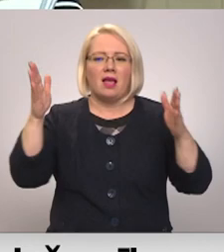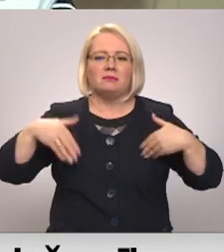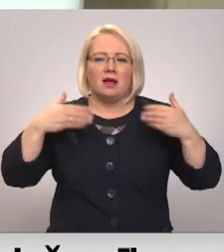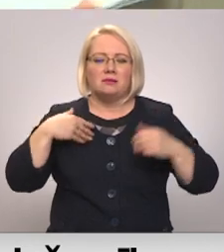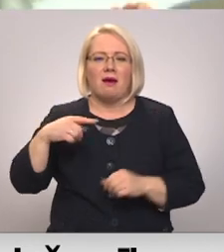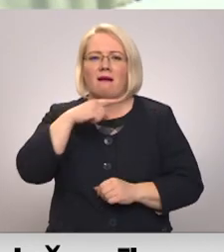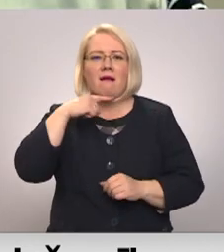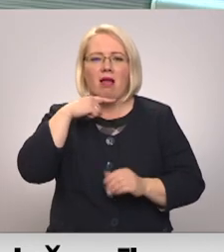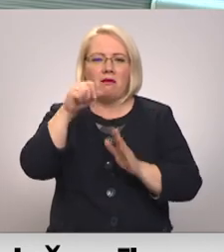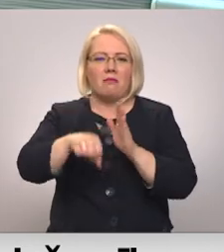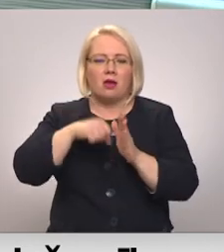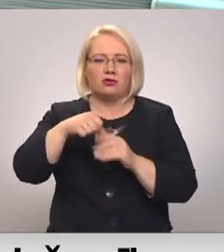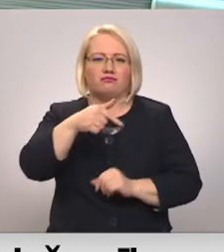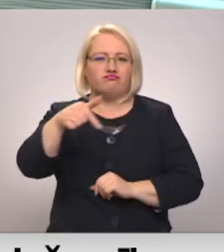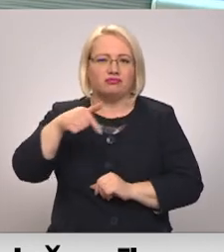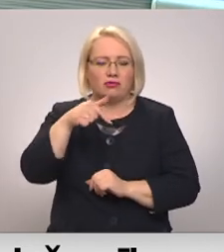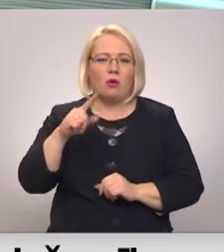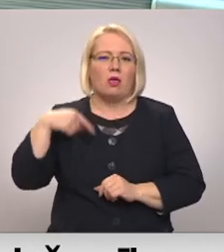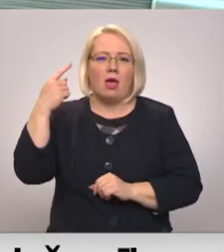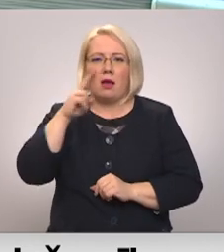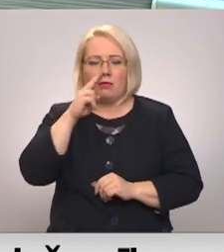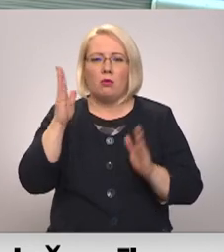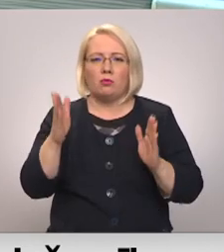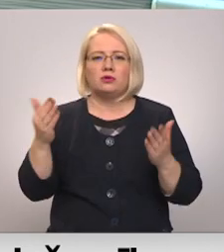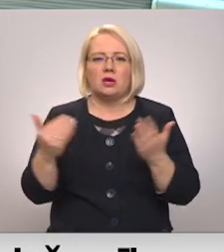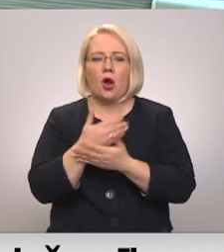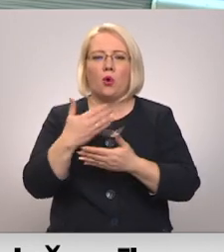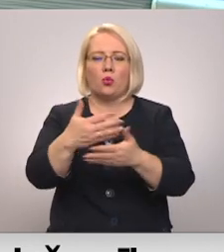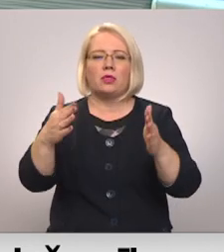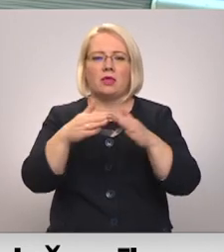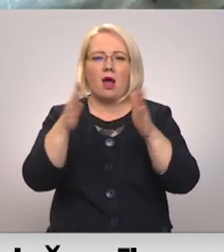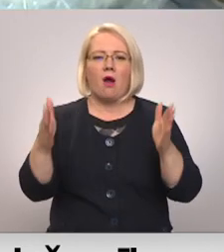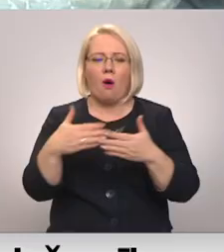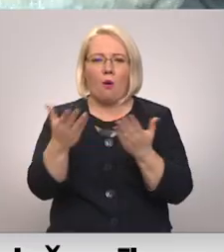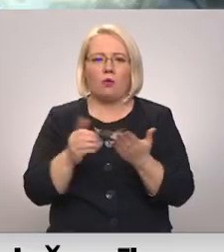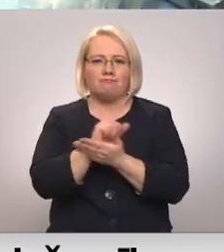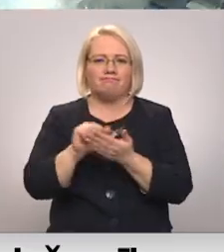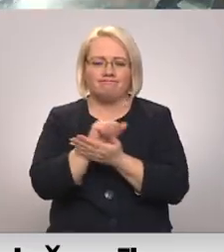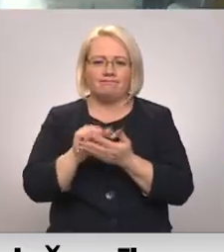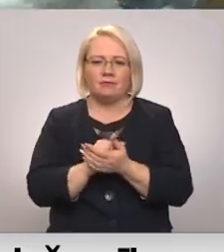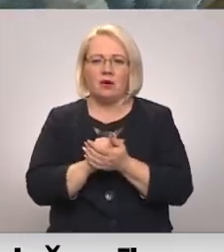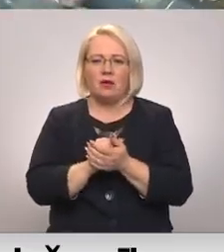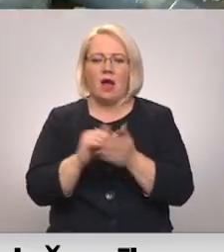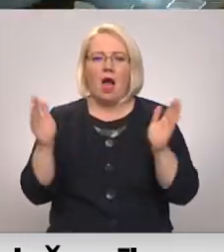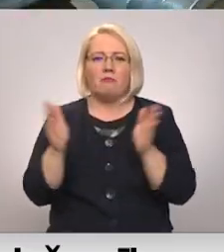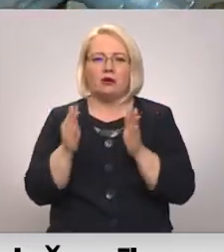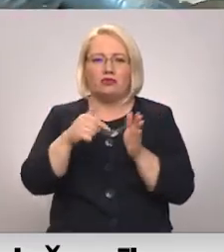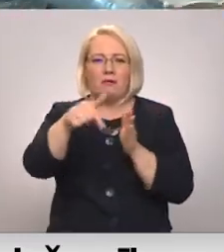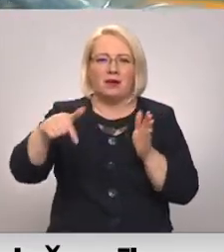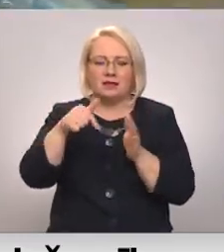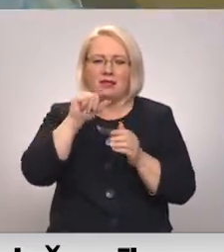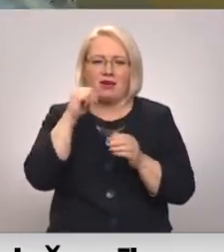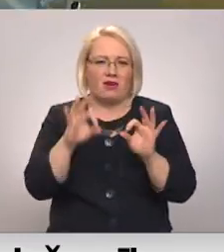gaļas mašīnu un mikseri. Nākamadēļ vēl atvedīšot jaunu trauku mazgājamo mašīnu. Ar mazo mikserī, kā saka, neko daudz